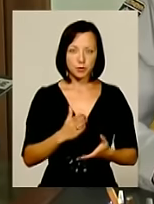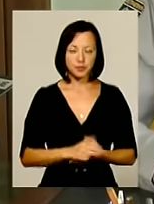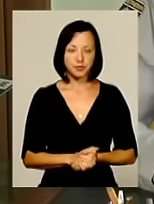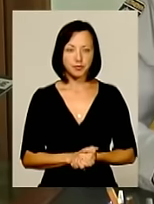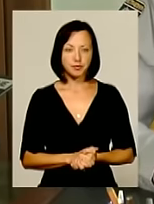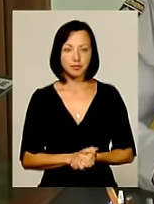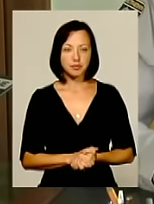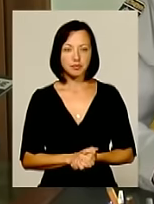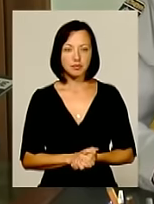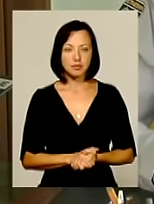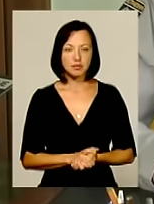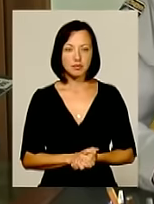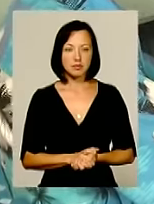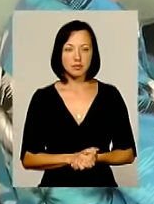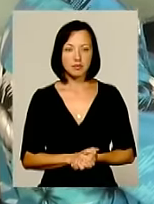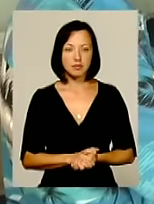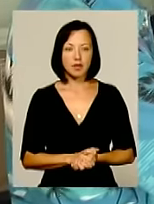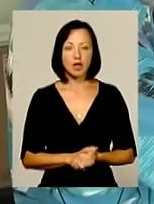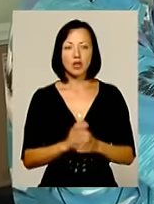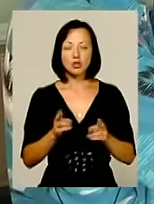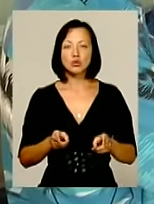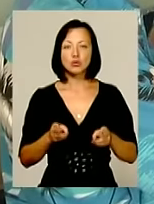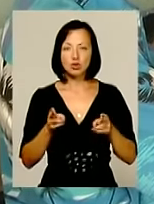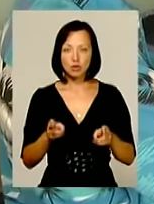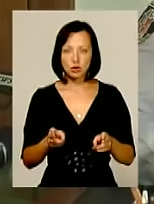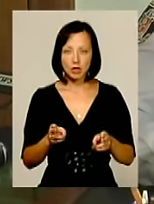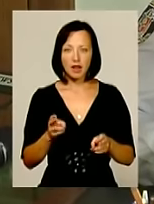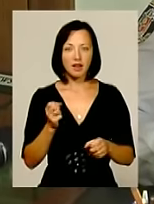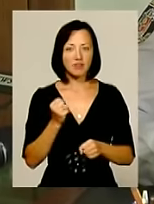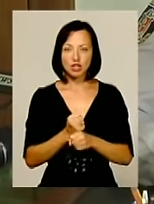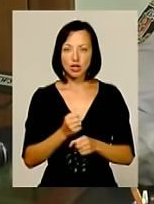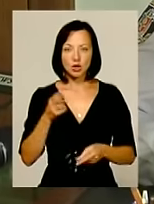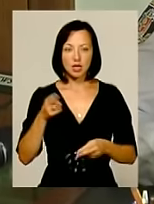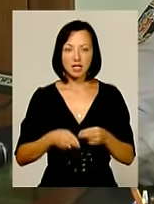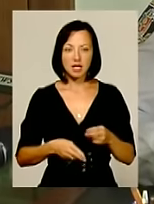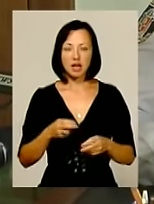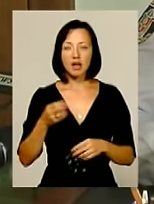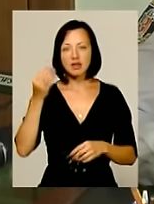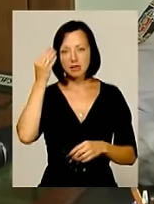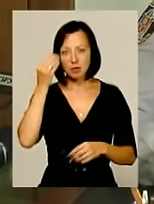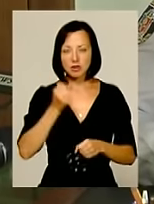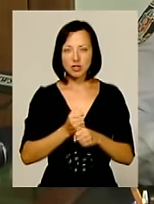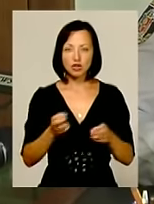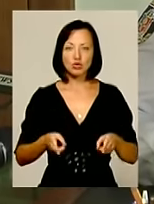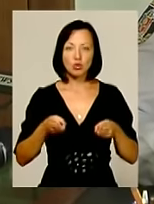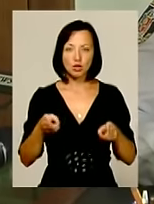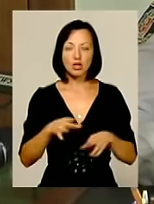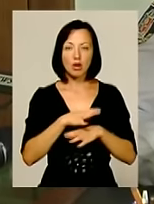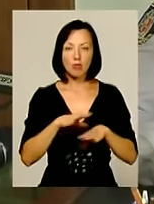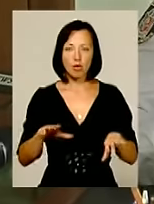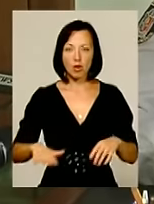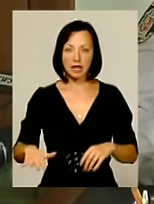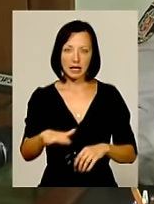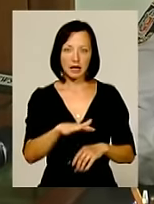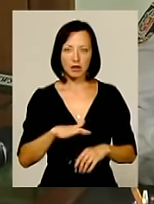Затримали від показу. Злочин не вчинений до кінця і замаху на вчинення будь-якого злочину не було вчинено на